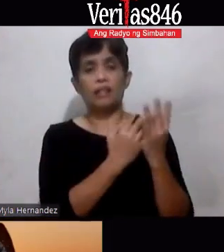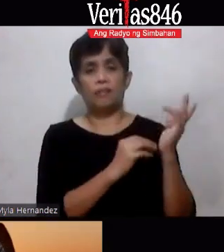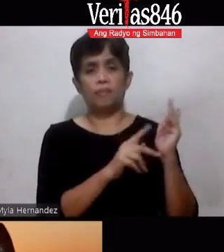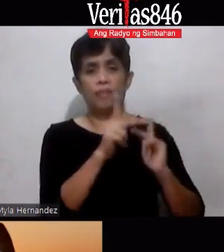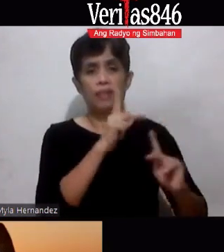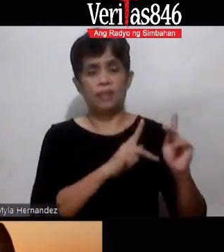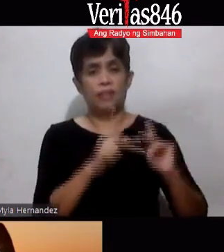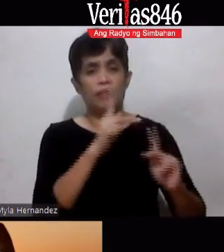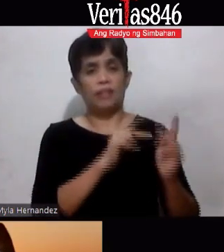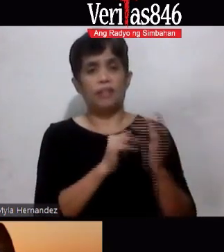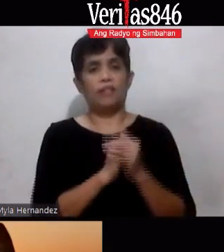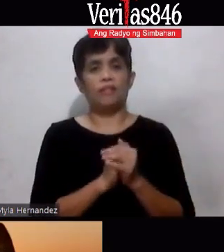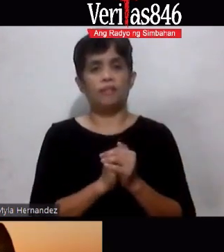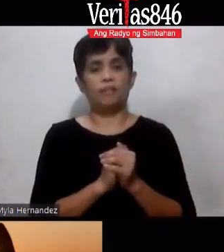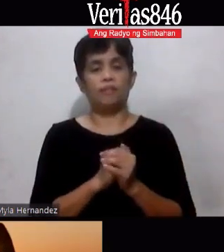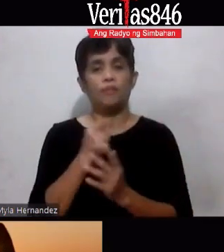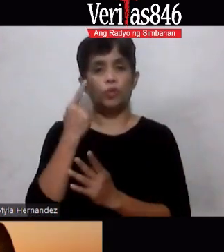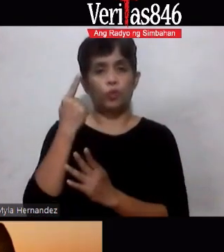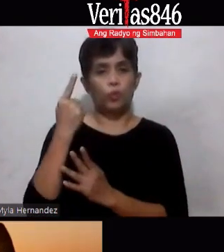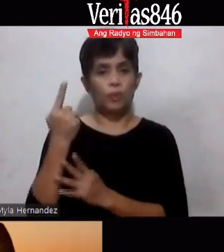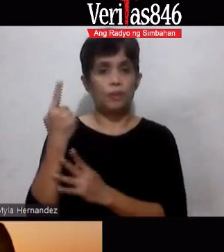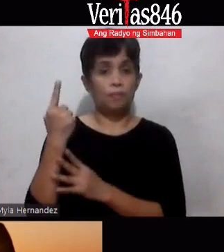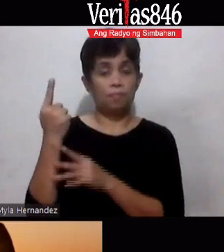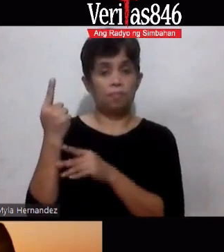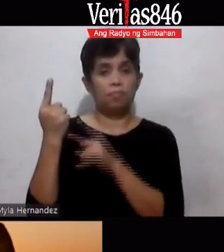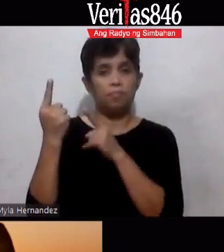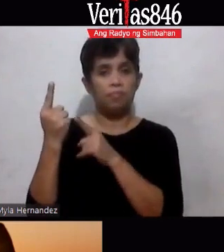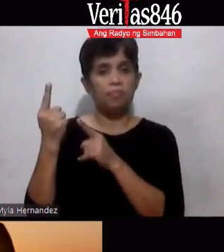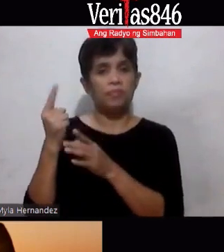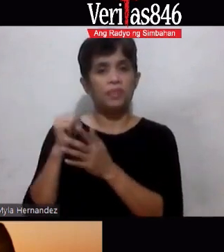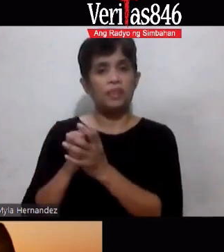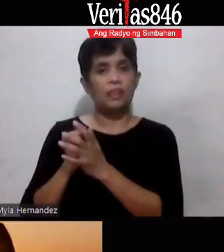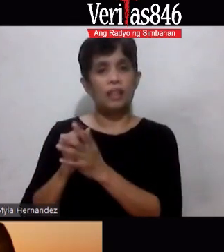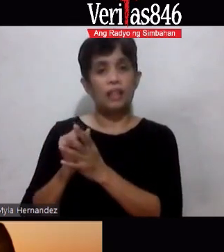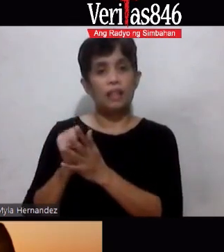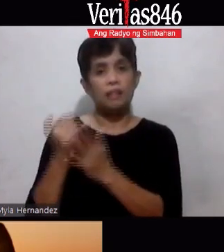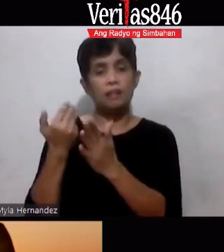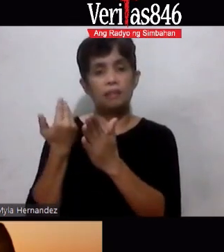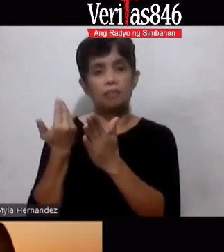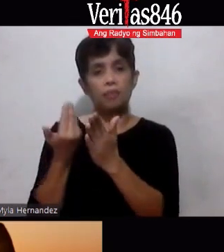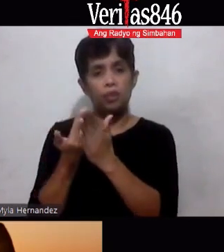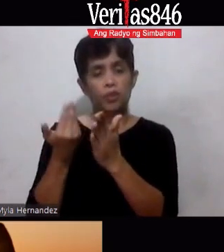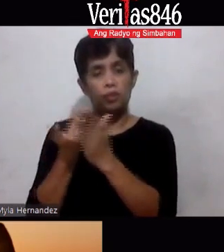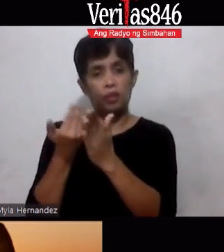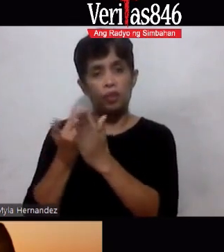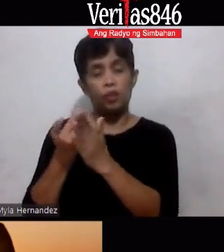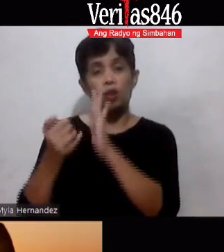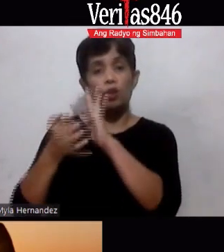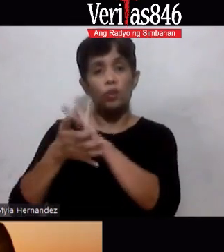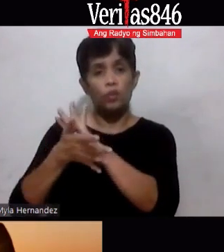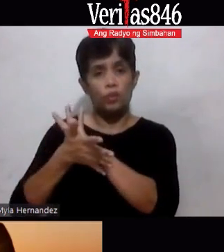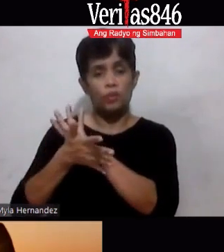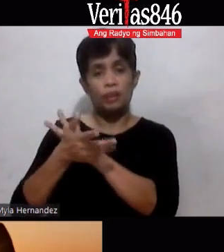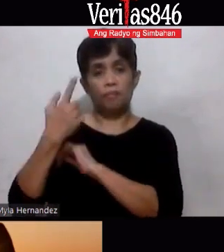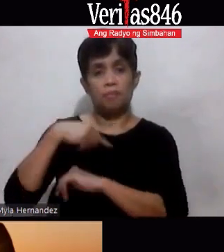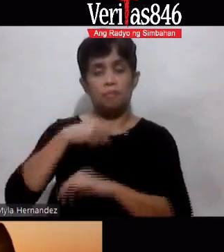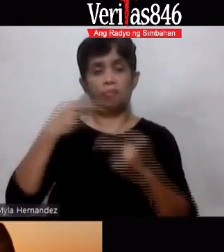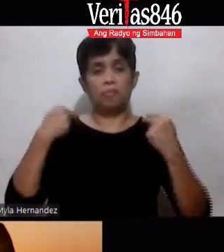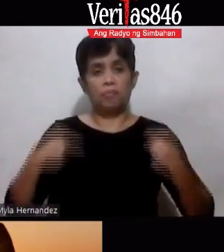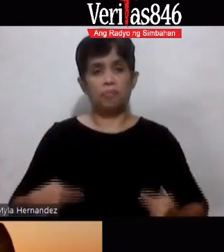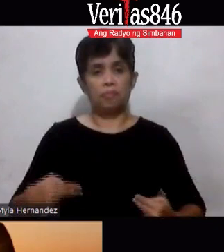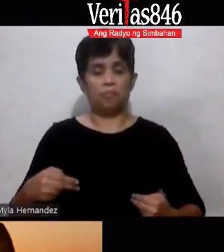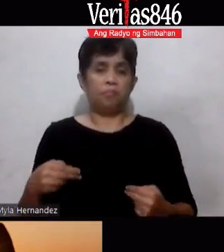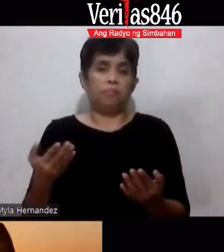Isang napatunayan Nitong COVID Ay Yung kalusugan natin Walang Walang